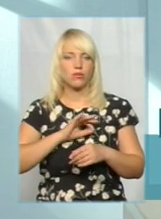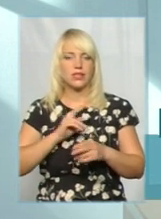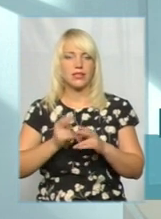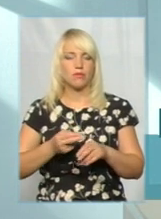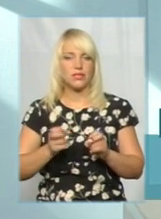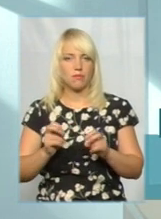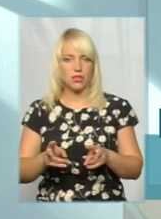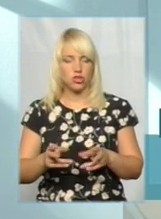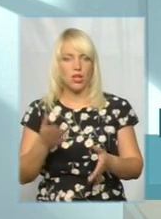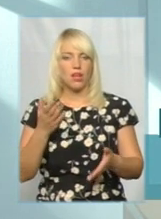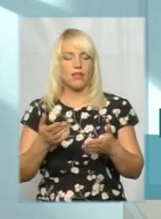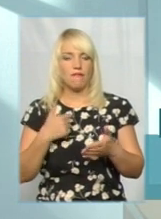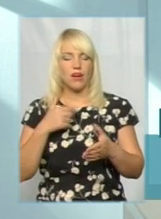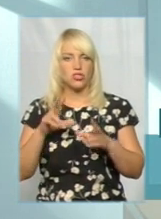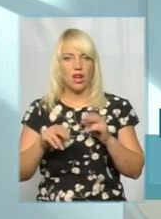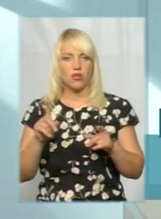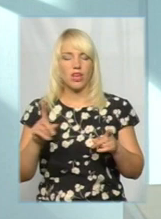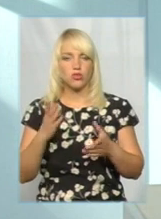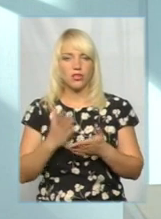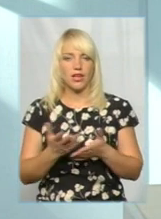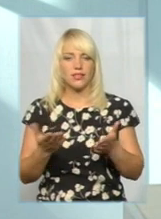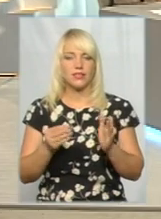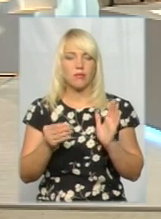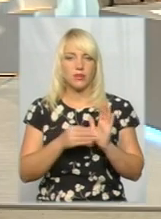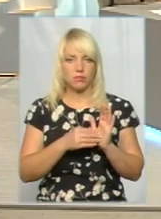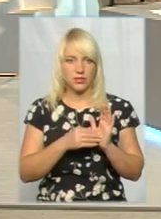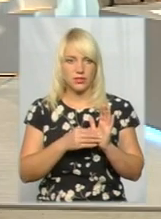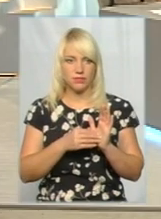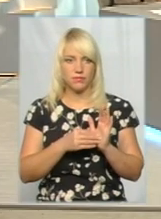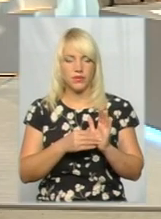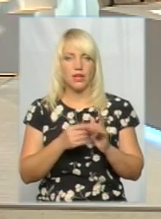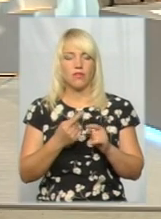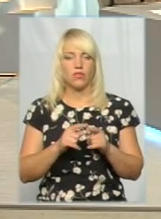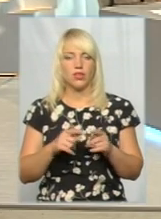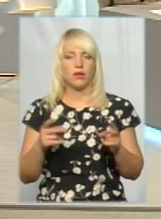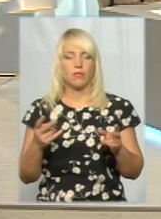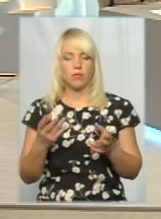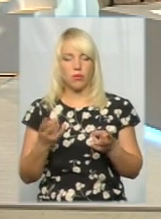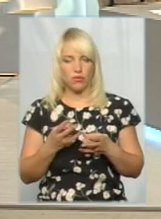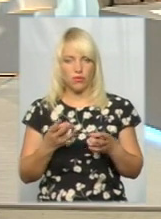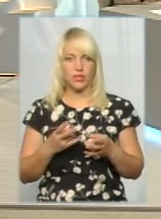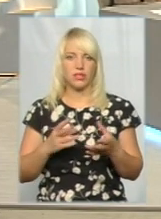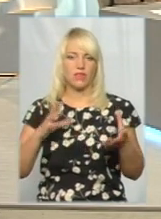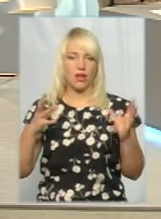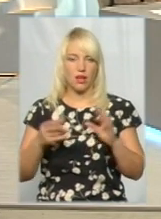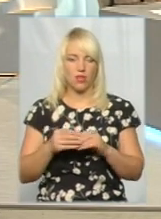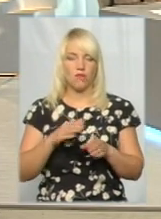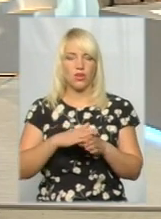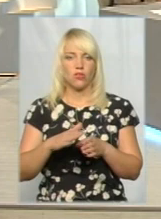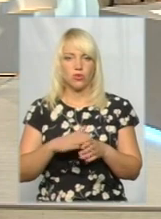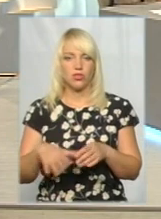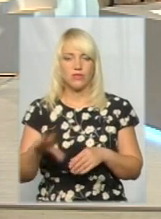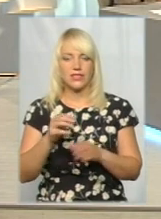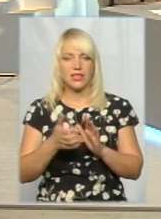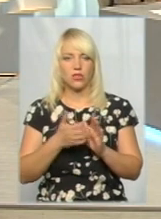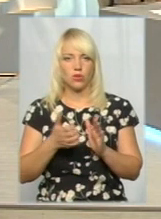Я вважаю, що якщо якісь приписи є, вони мають негайно виконуватися. Переконуватися, всі недоліки